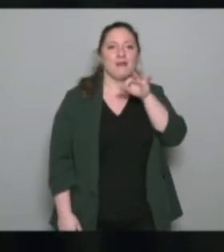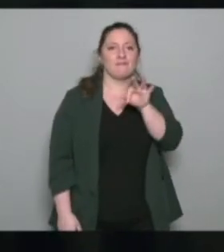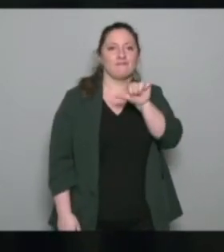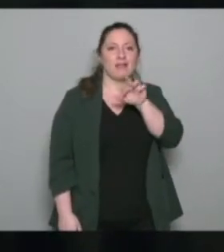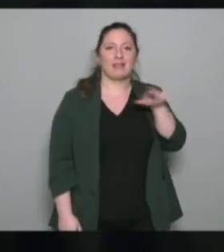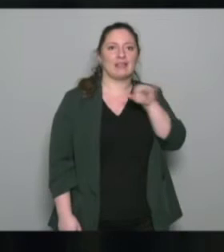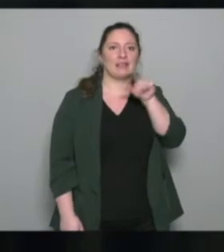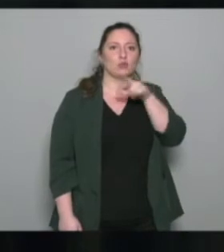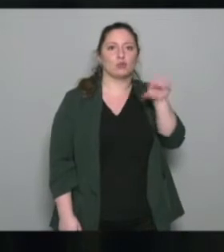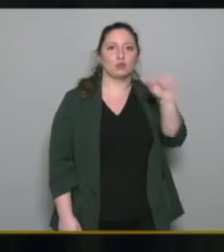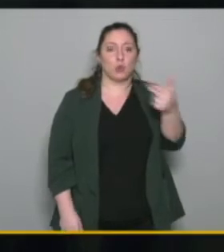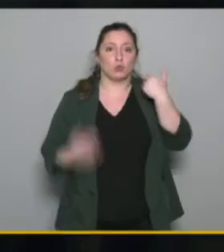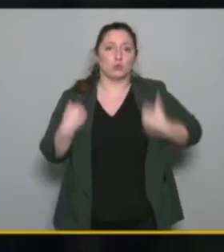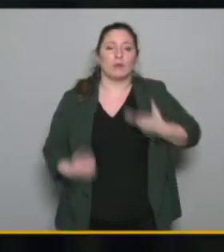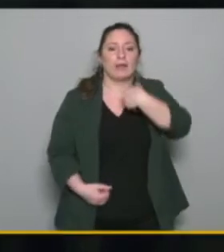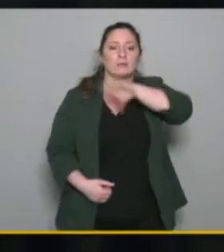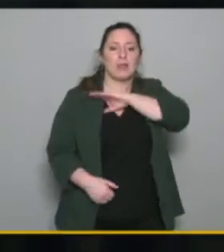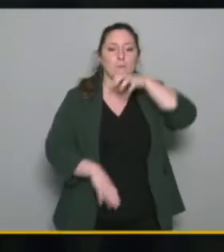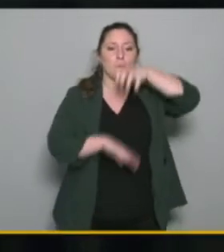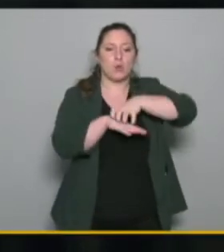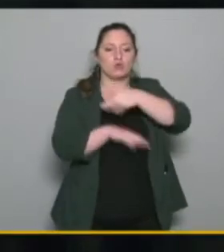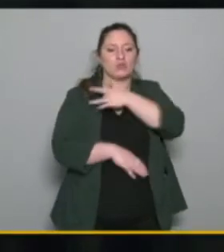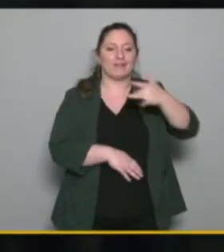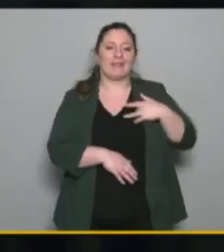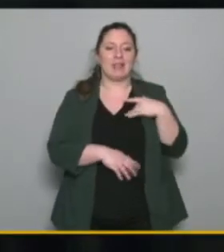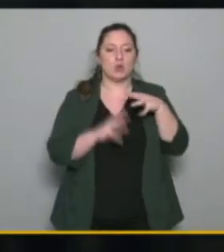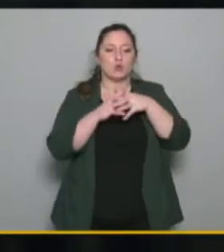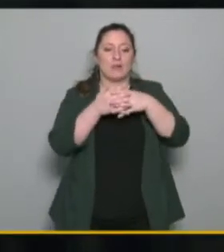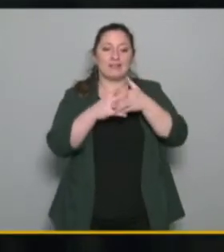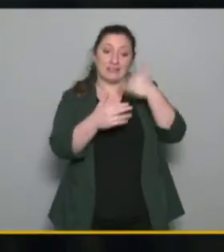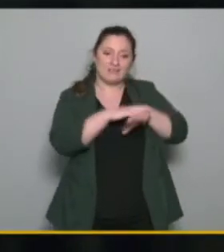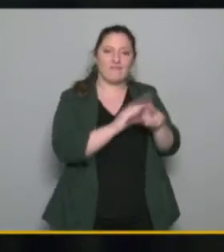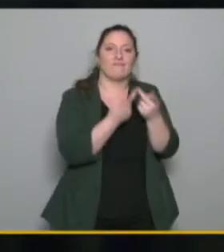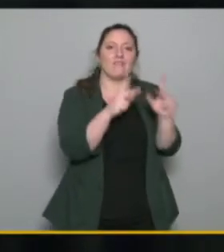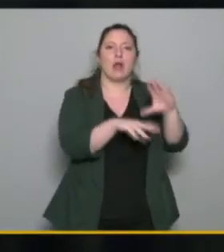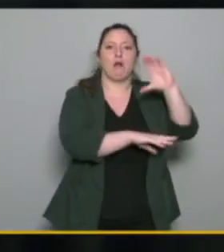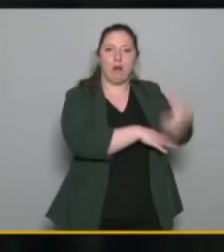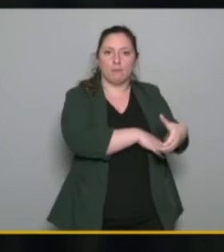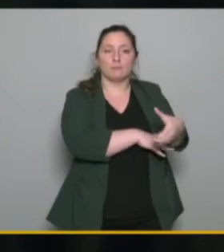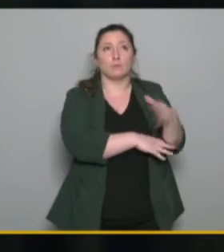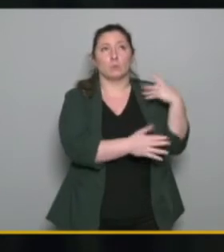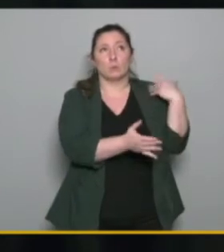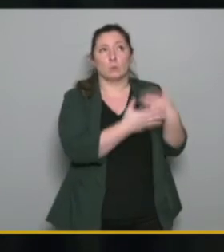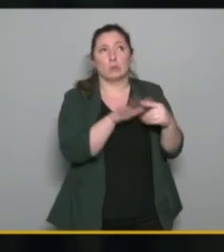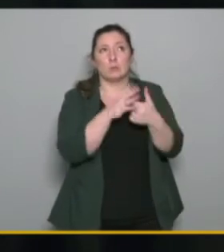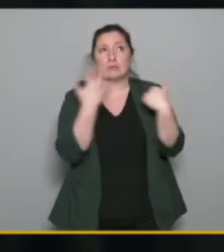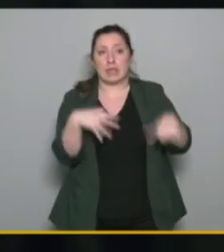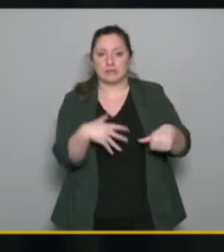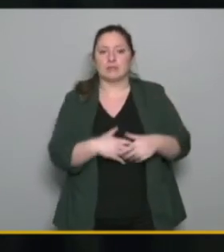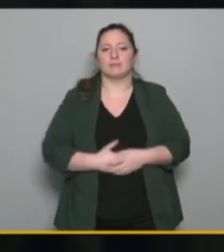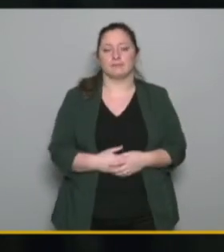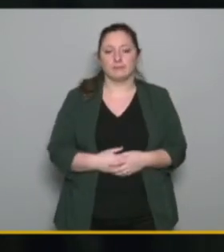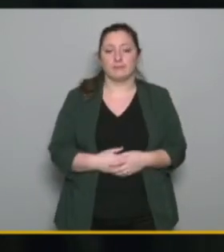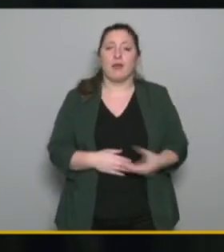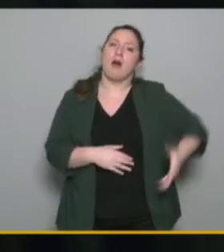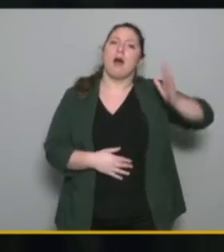suis responsable du pôle sport santé loisirs au sein de la direction des sports de la ville de Caen, depuis 2016. Et